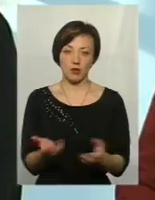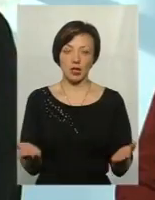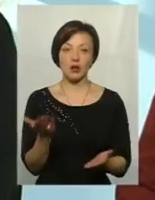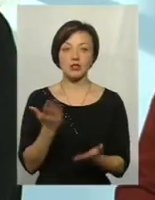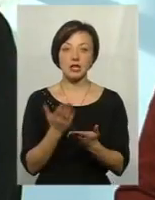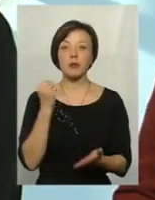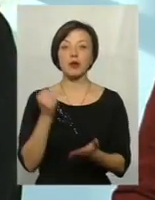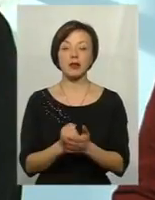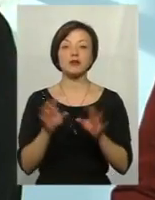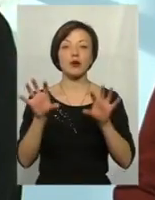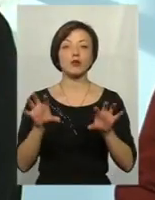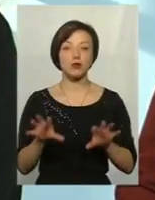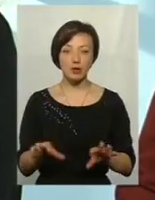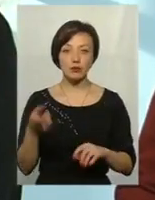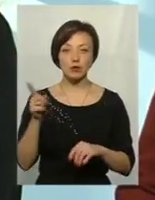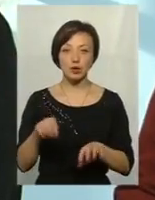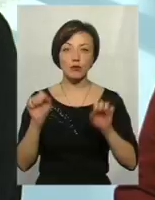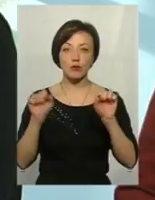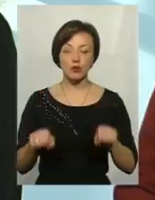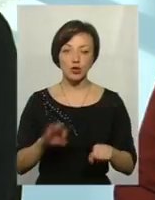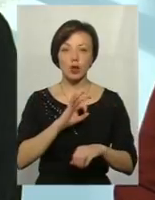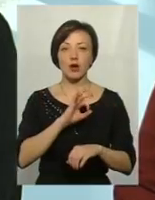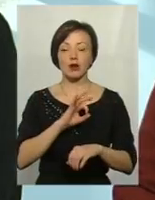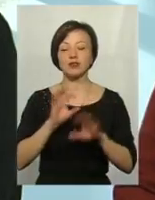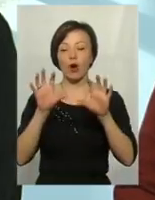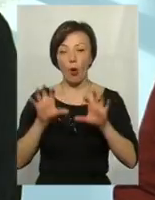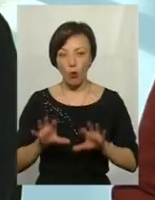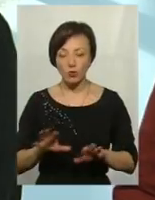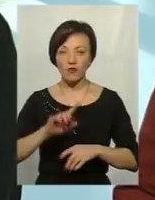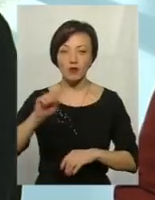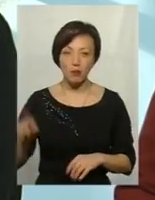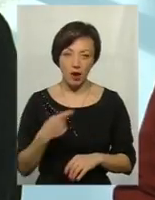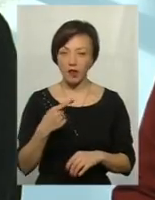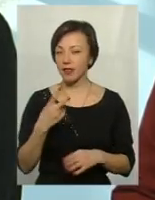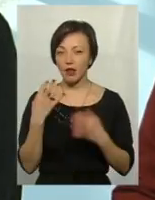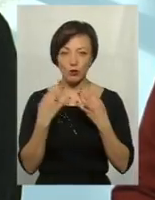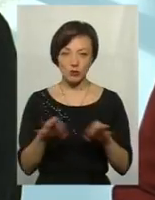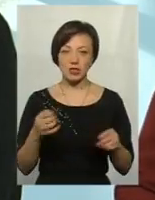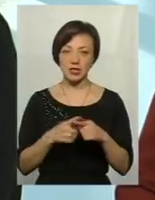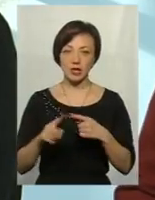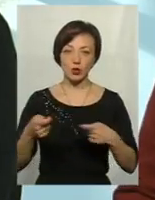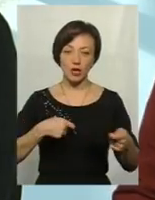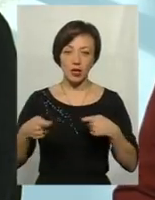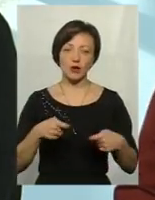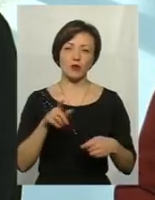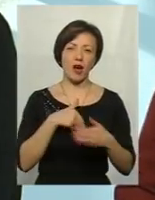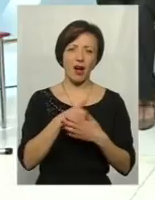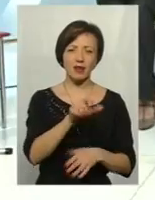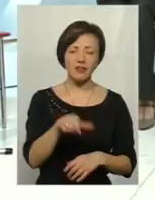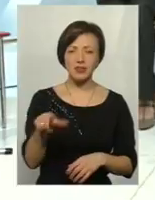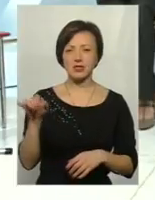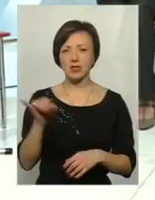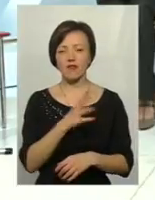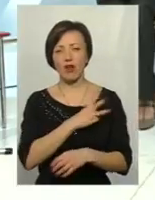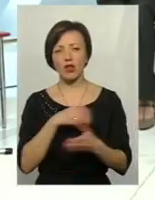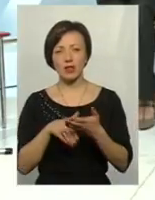Якщо це буде прийнято законодавчо, тоді можна в правовому полі вимагати не допускати цієї торгівлі. Тоді і громадські активісти, і